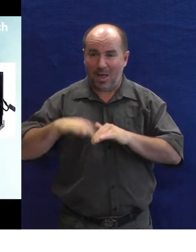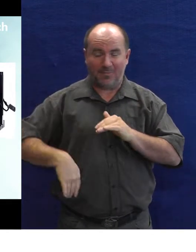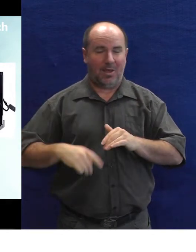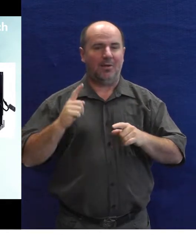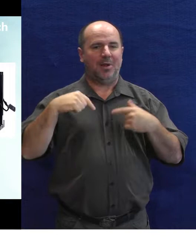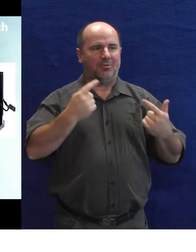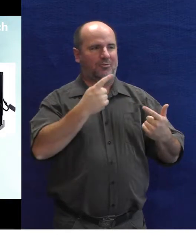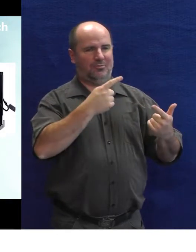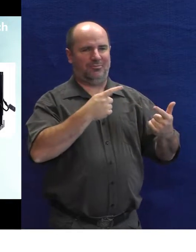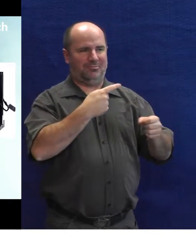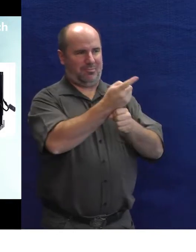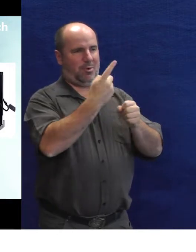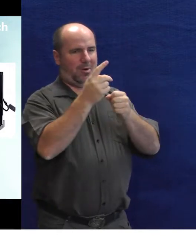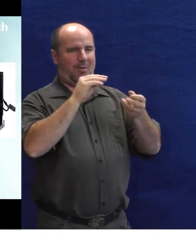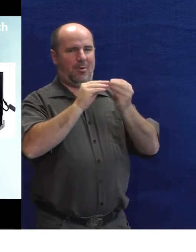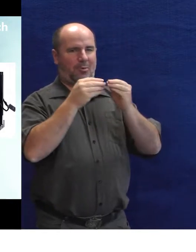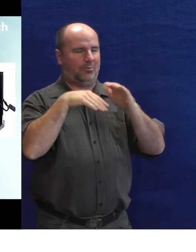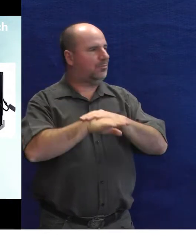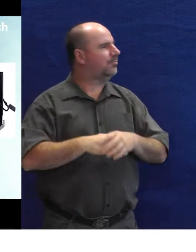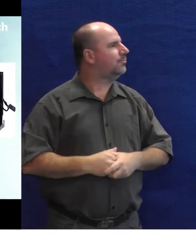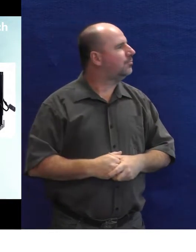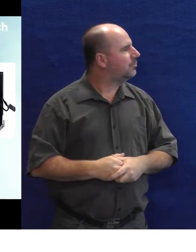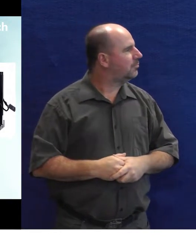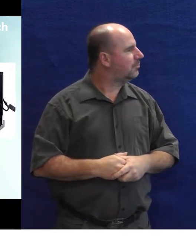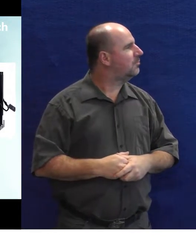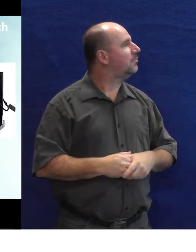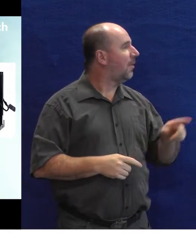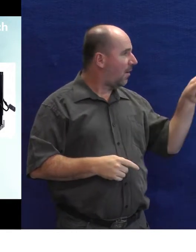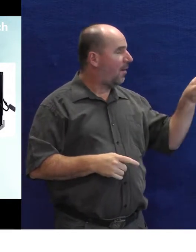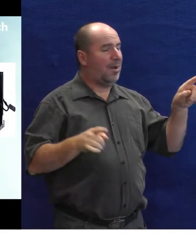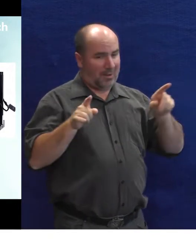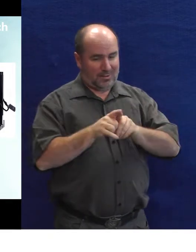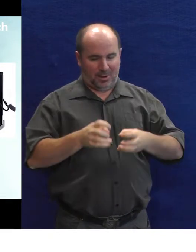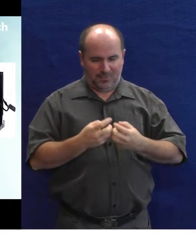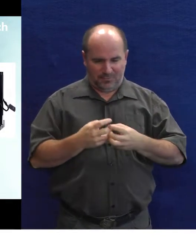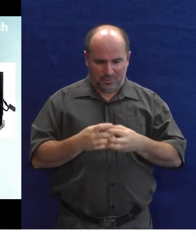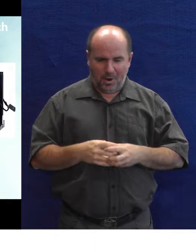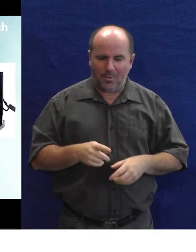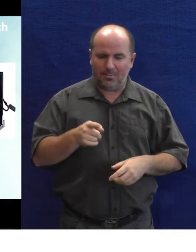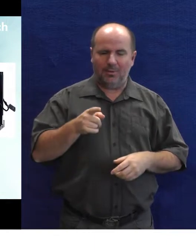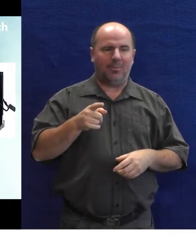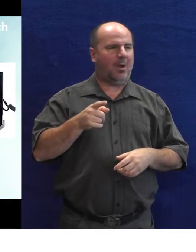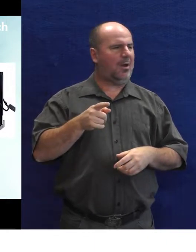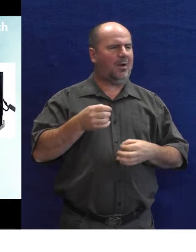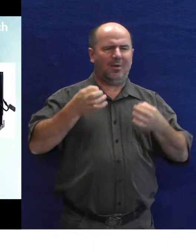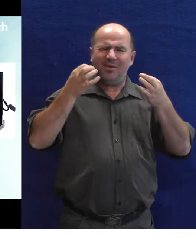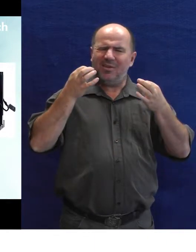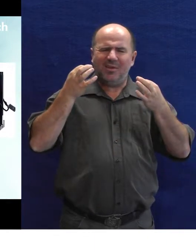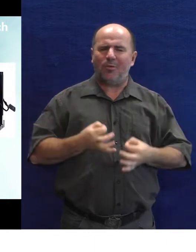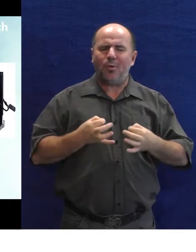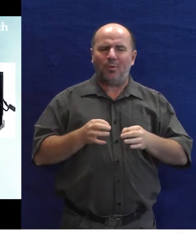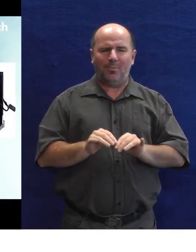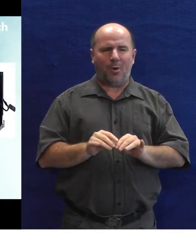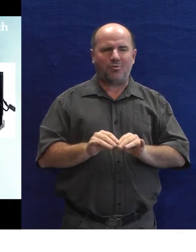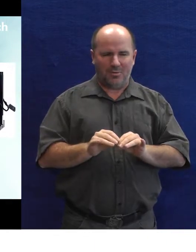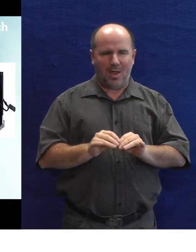tisku existuje za tímto řešení, co my zkoušíme. Je to čipový počítač Raspberry Pi Pico za 105